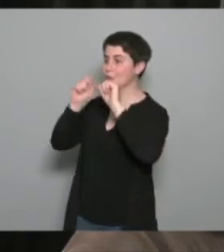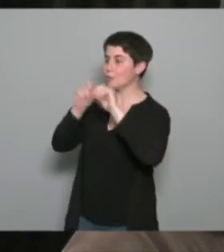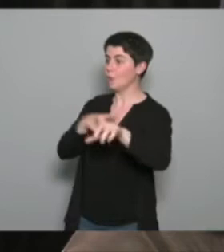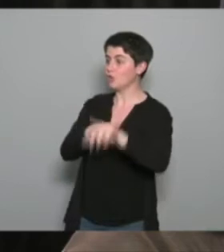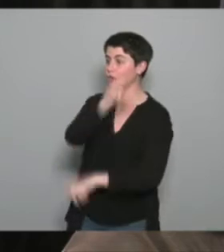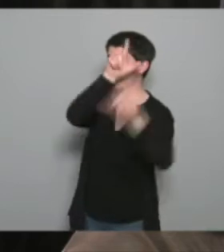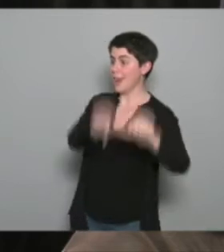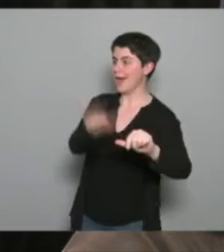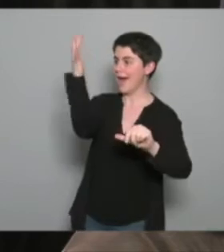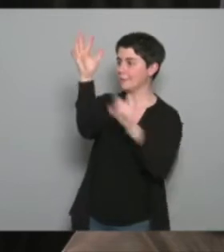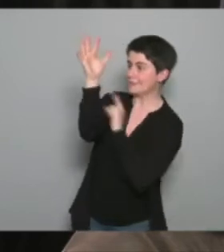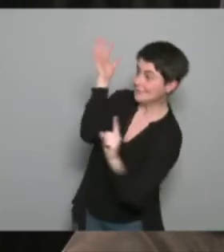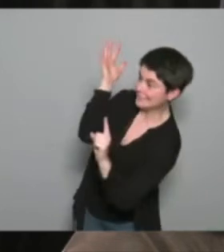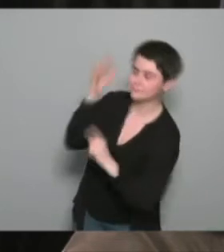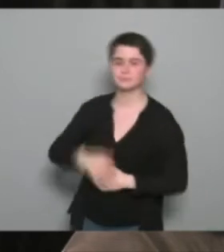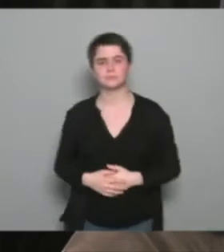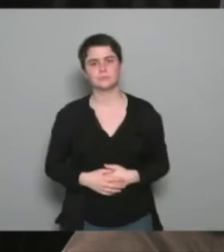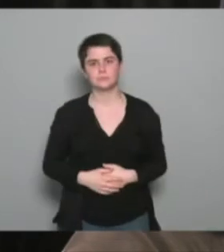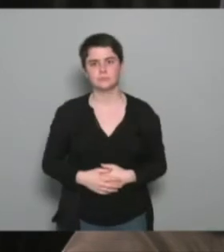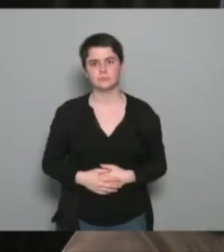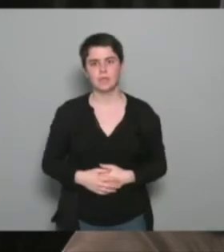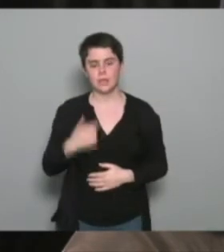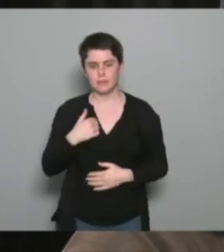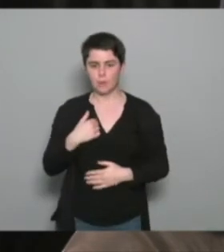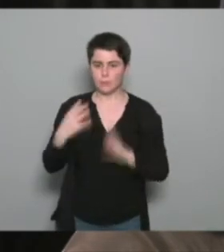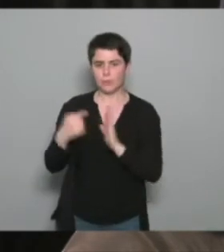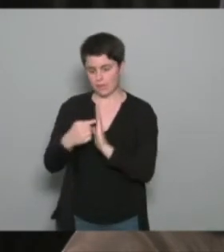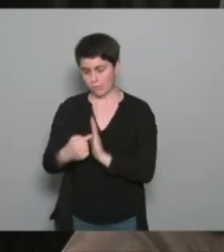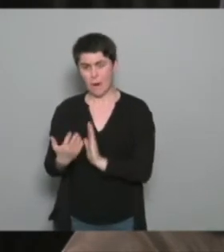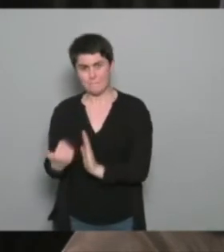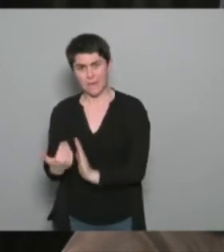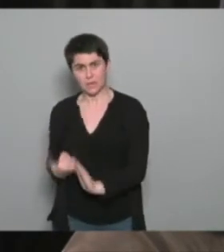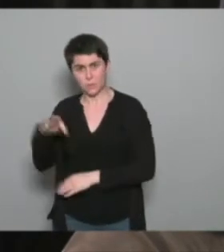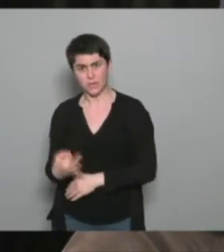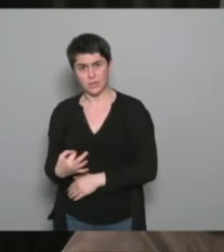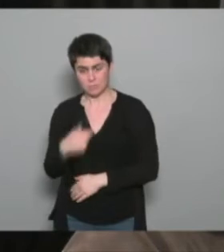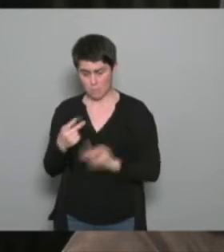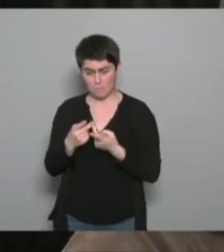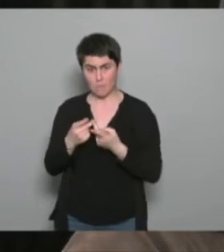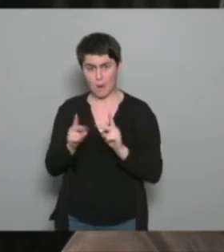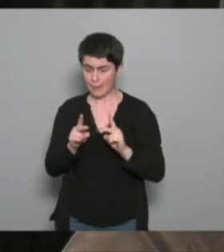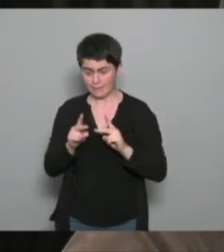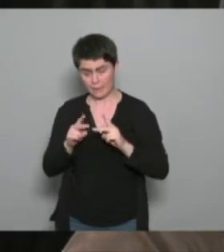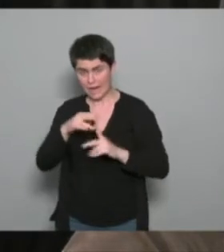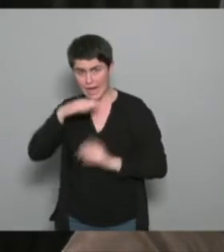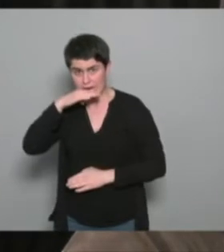'alerte mais en fait j'ai perdu des points j'étais limite de ne avoir de permis est-ce que j'ai changé mon comportement aujourd'hui ? j'ai fait des formations